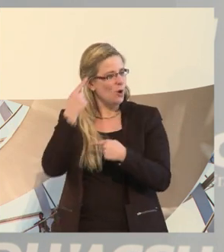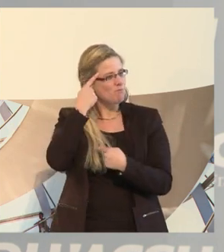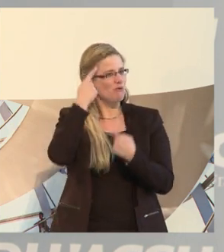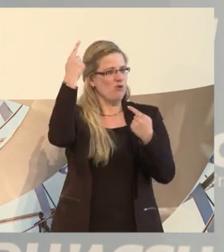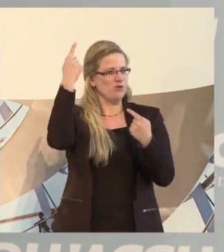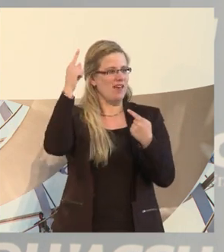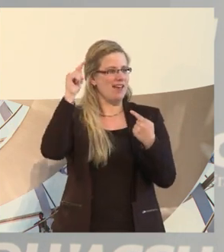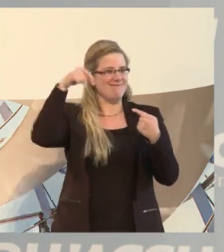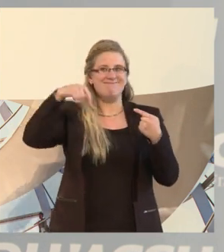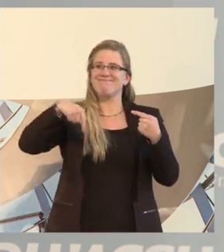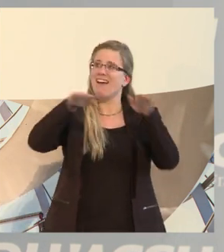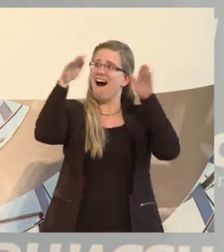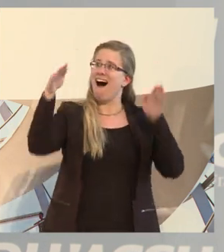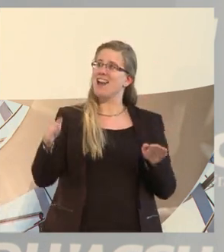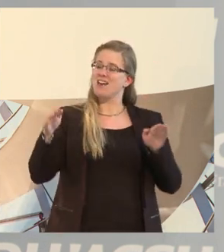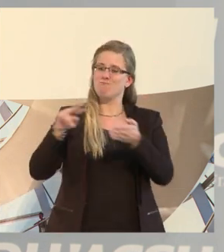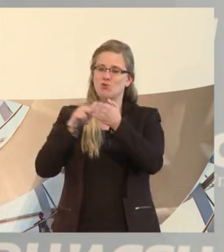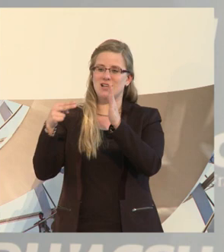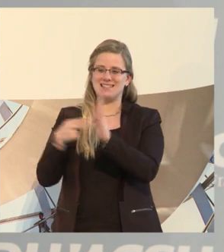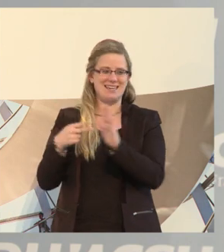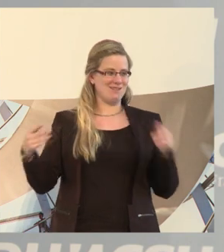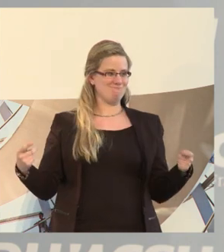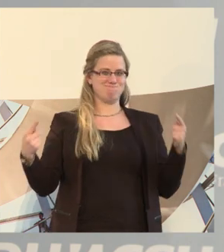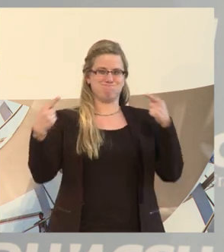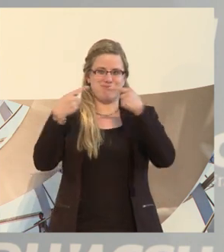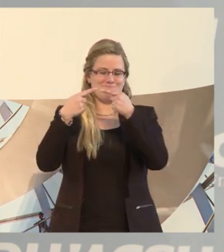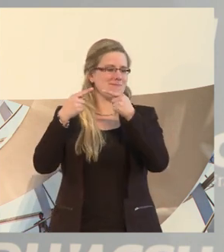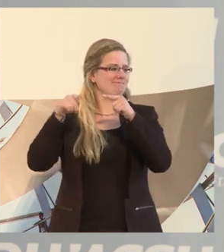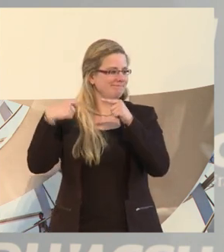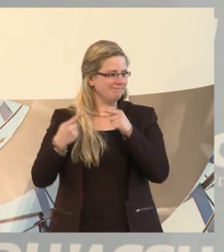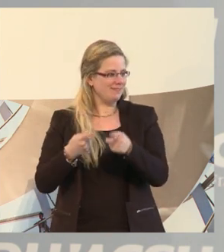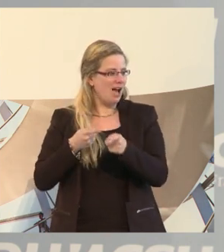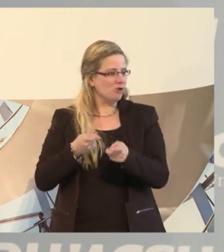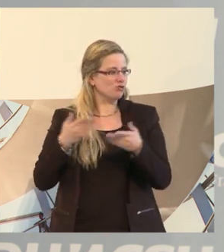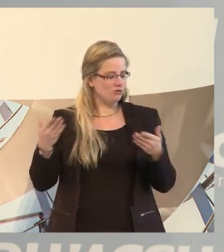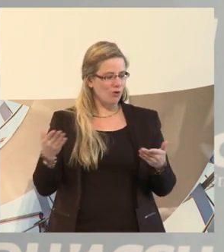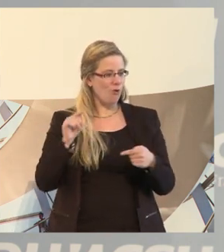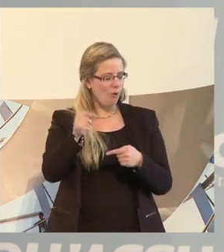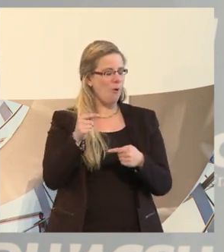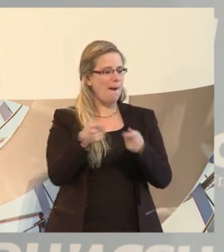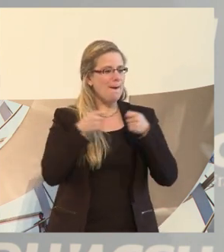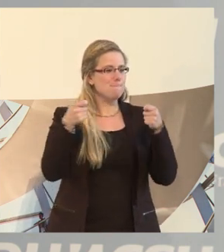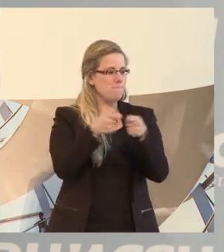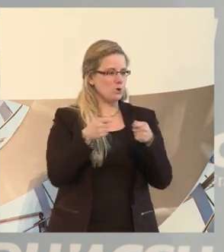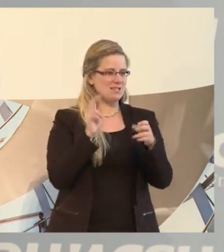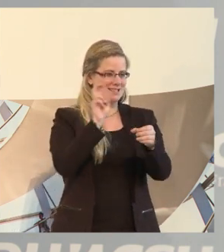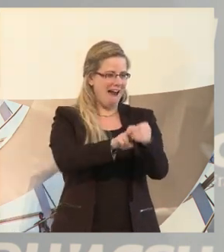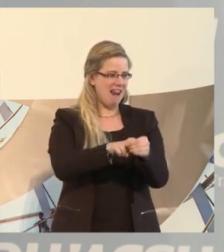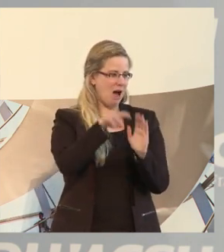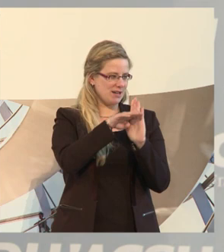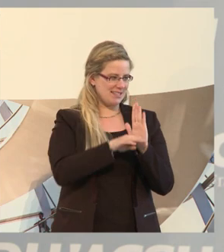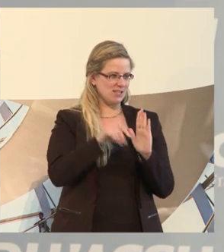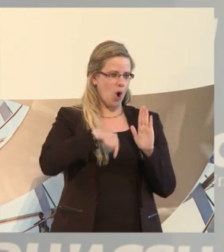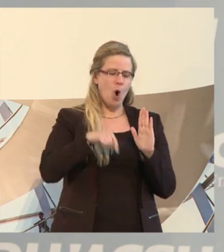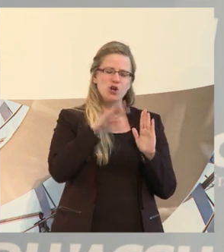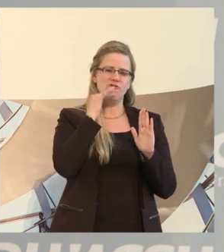Hallen auf die politische Praxis und soll tatsächlich seinen Ausfluss finden im sogenannten eben Bundesteilhabegesetz, über das wir heute viel